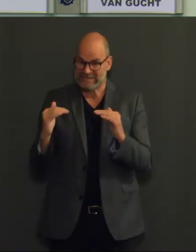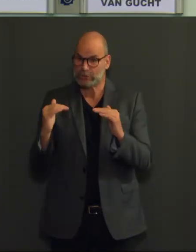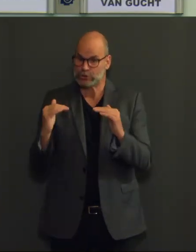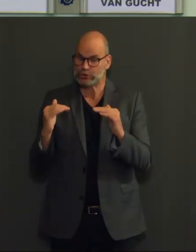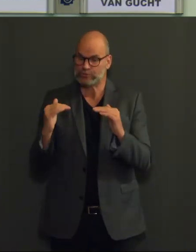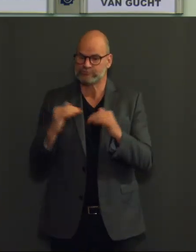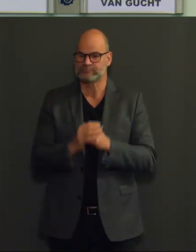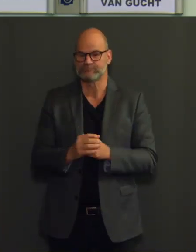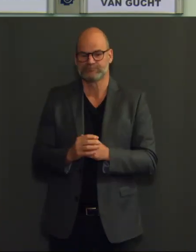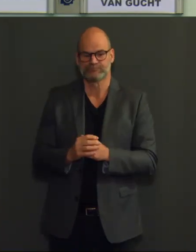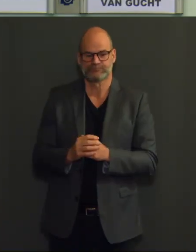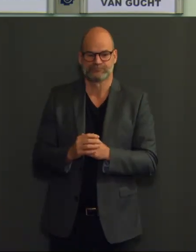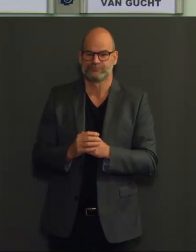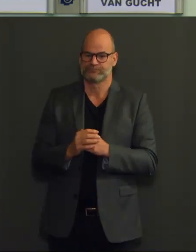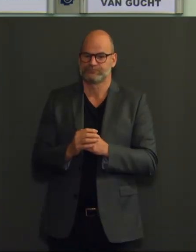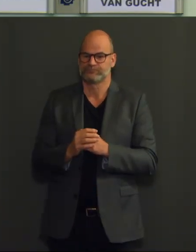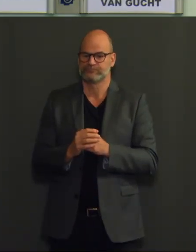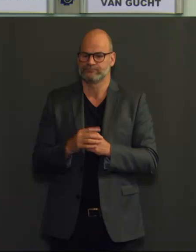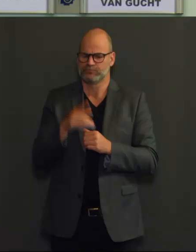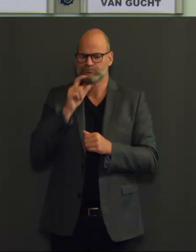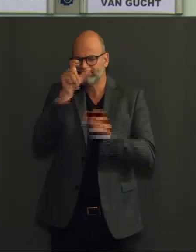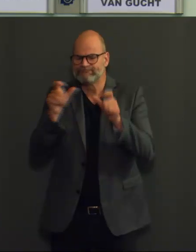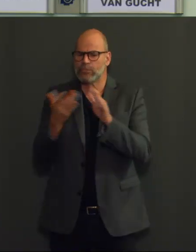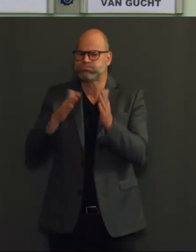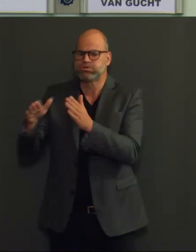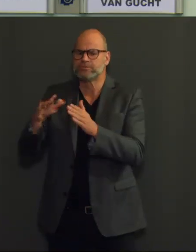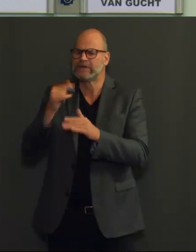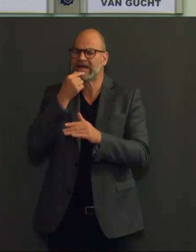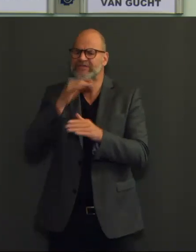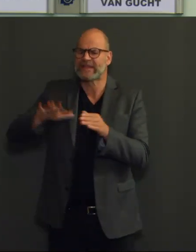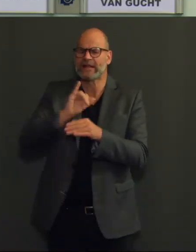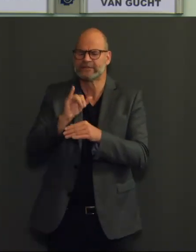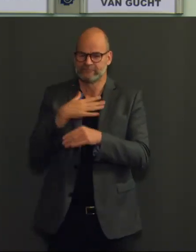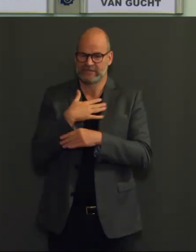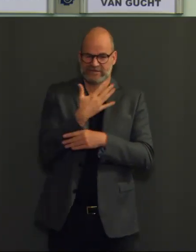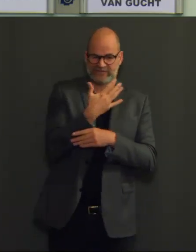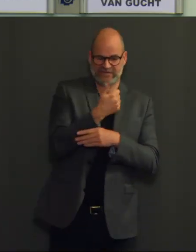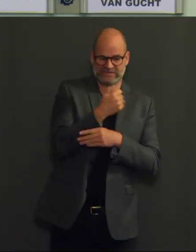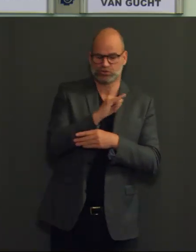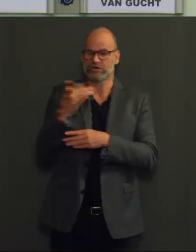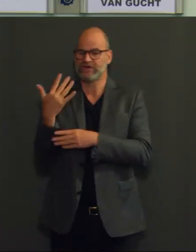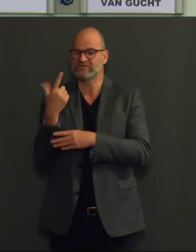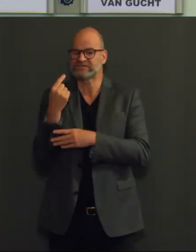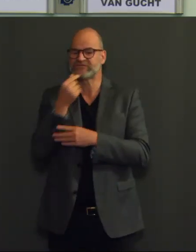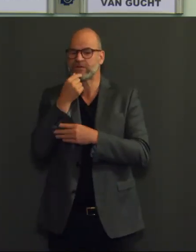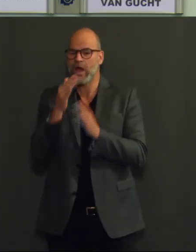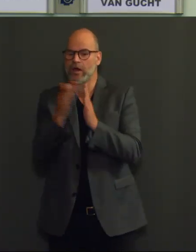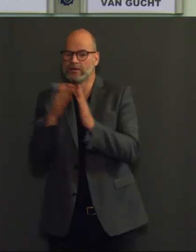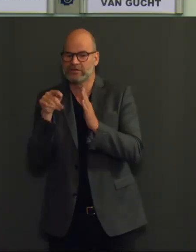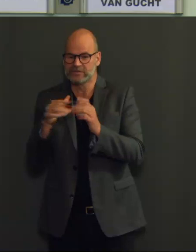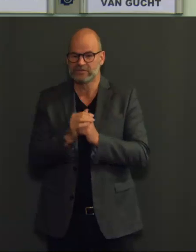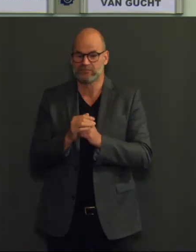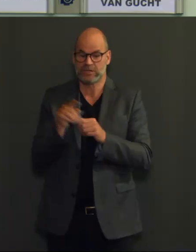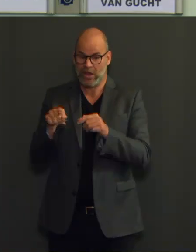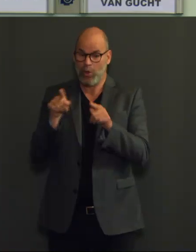steeds in de leeftijdsgroep tussen de 65 en de 75 jaar, alhoewel ook hier nu een daling valt waar te nemen.